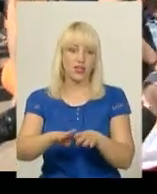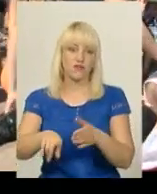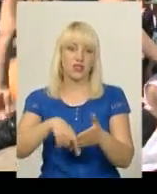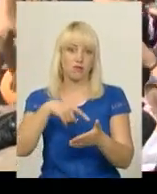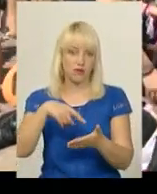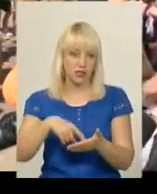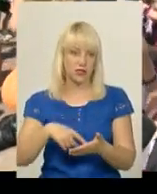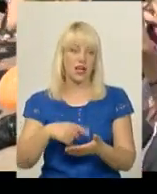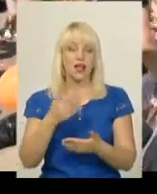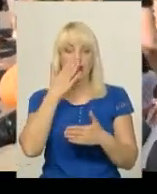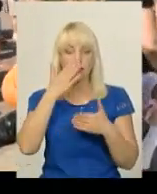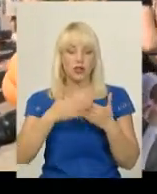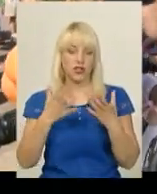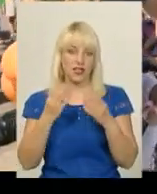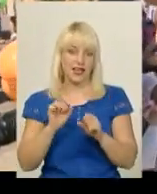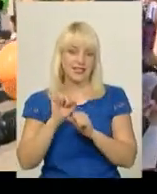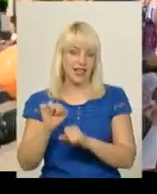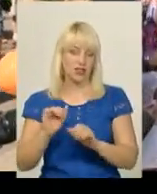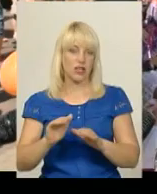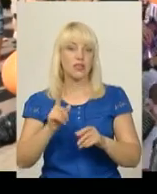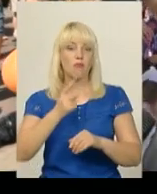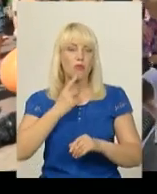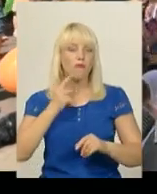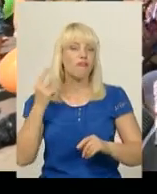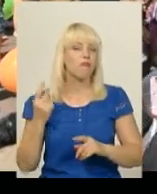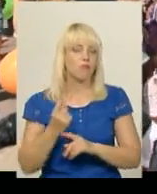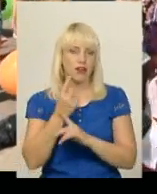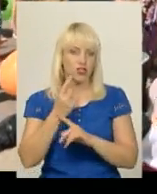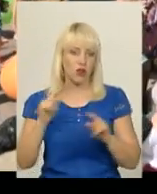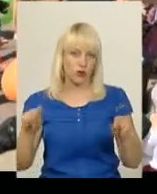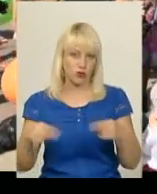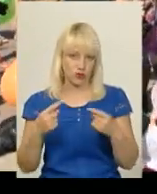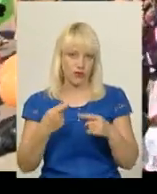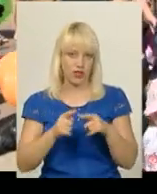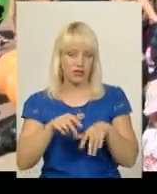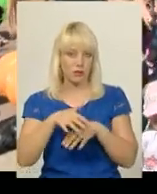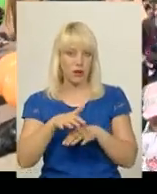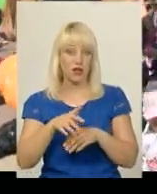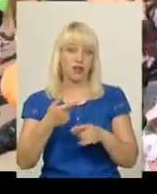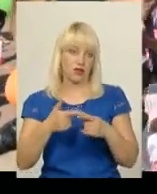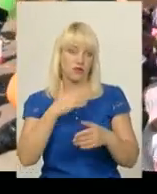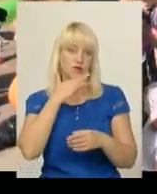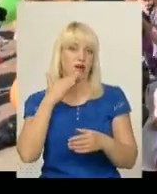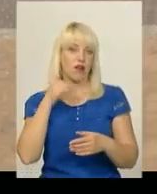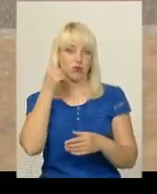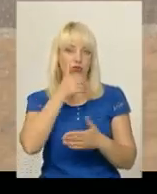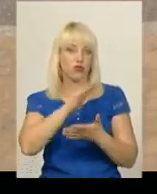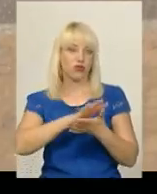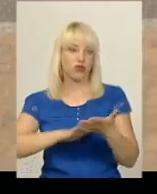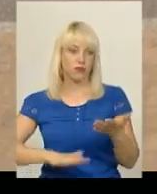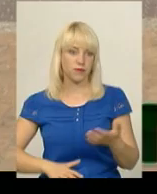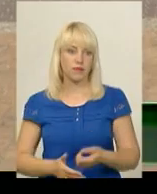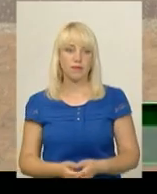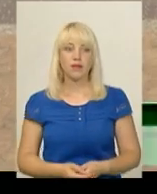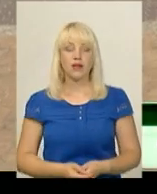напередодні Дня захисту дітей, спробувати вперше організувати захист. Прижився і вже традиційно збирає багато діток. Парад